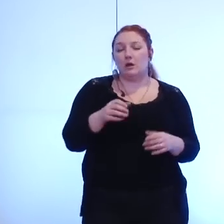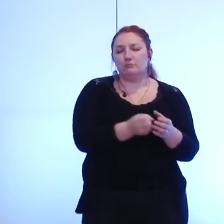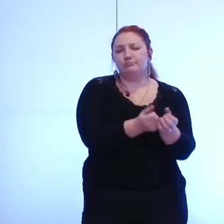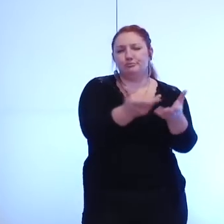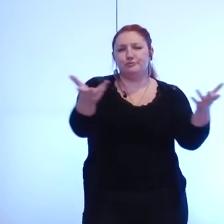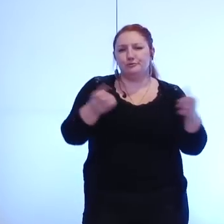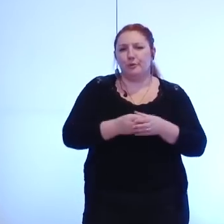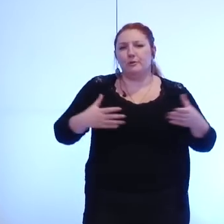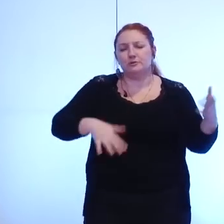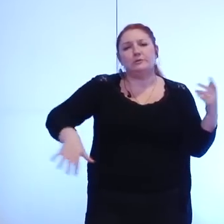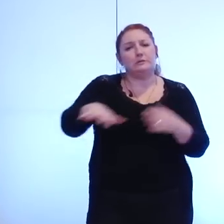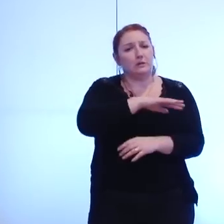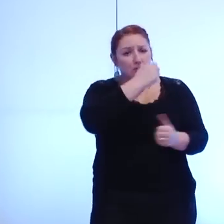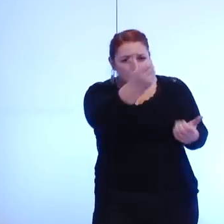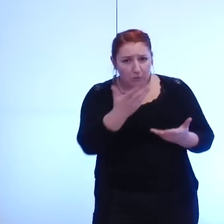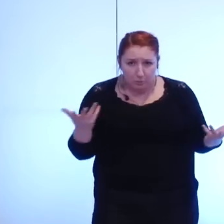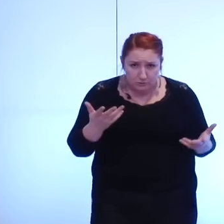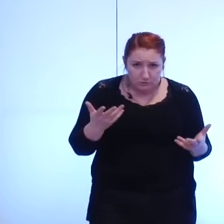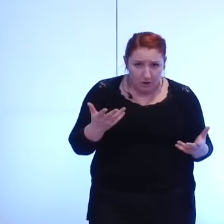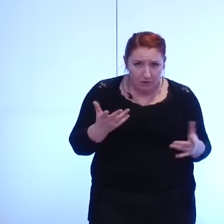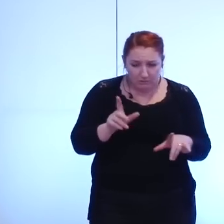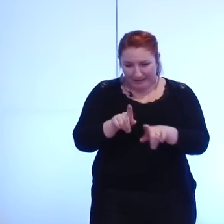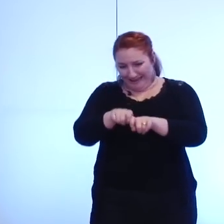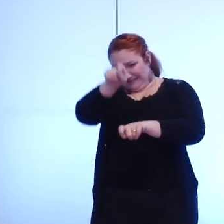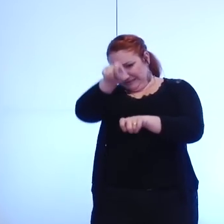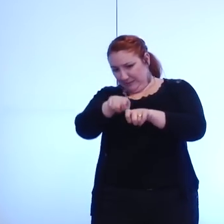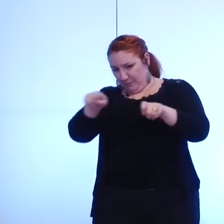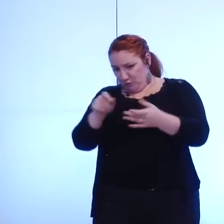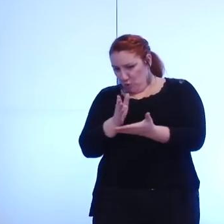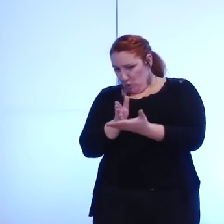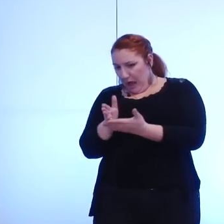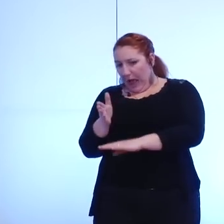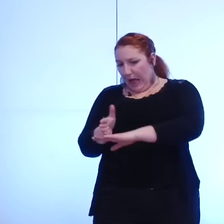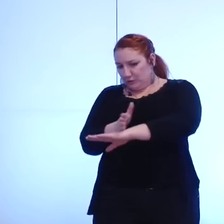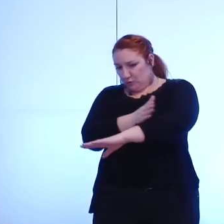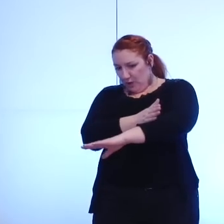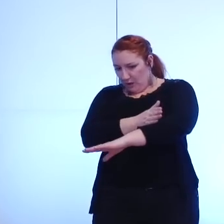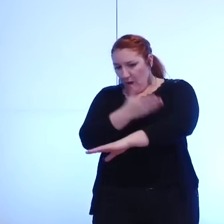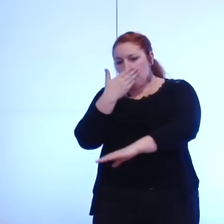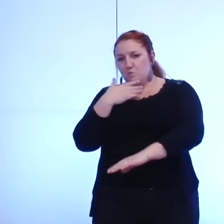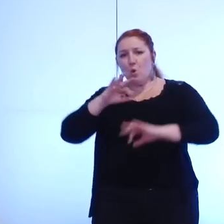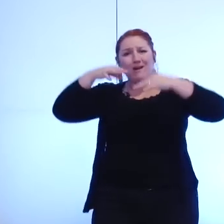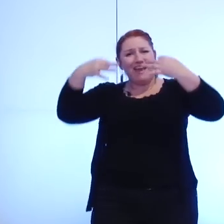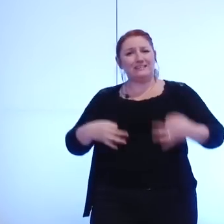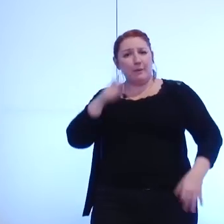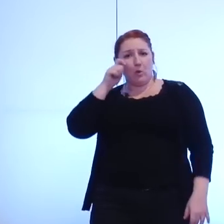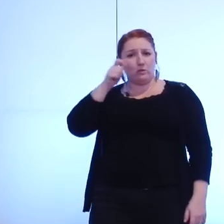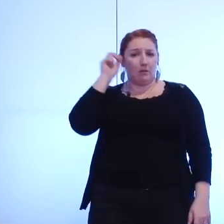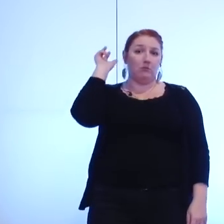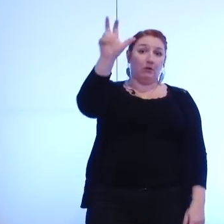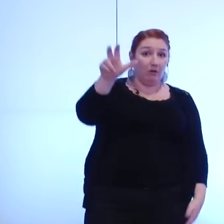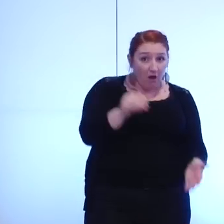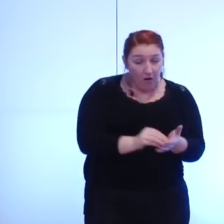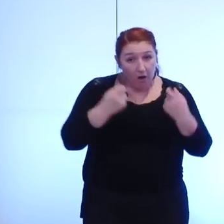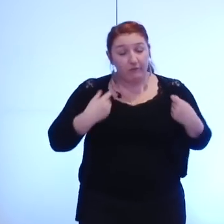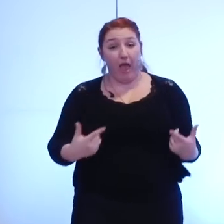vous nous proposez de confier l'estimation de cet actionnariat à un cabinet d'expertise comptable encore des faits que nous allons